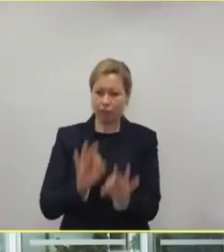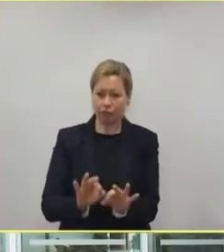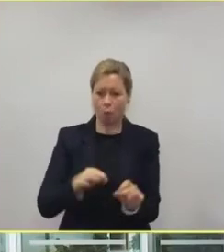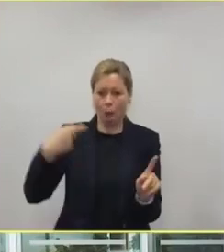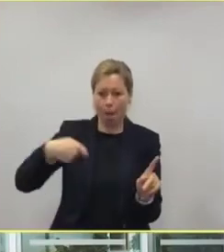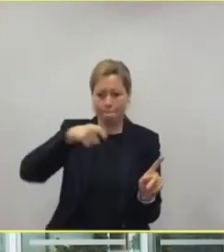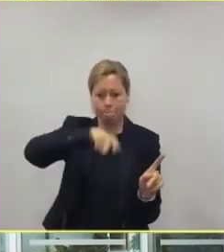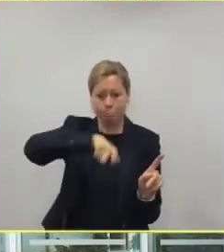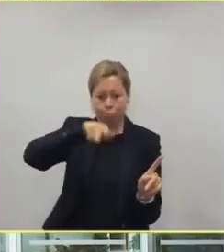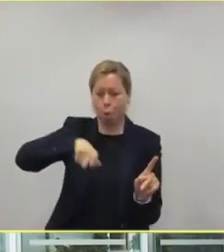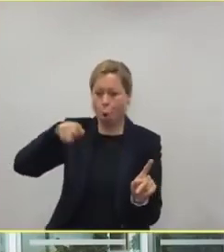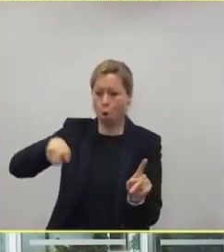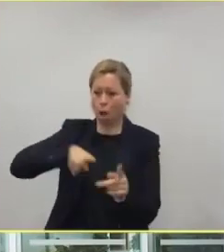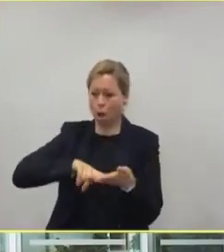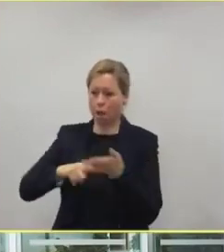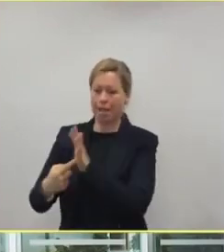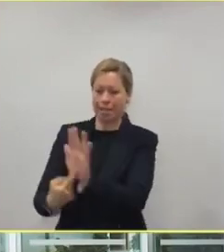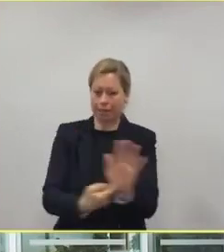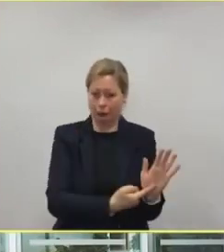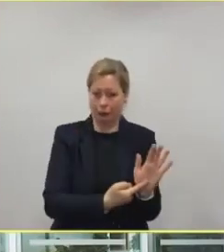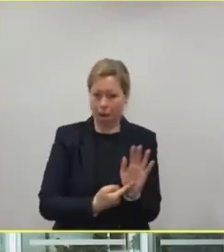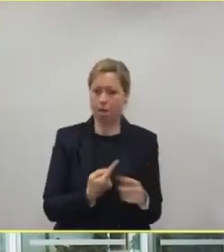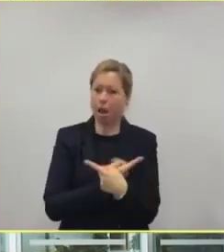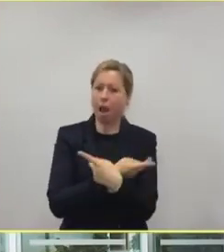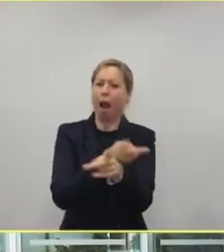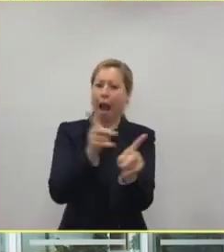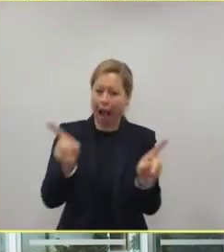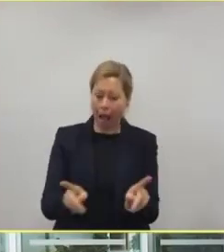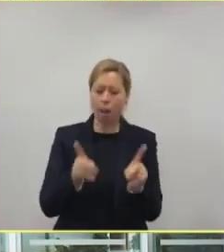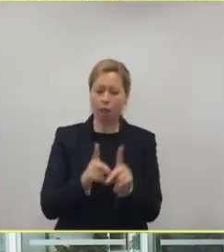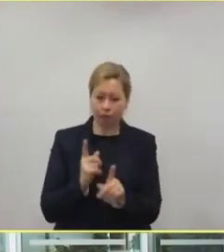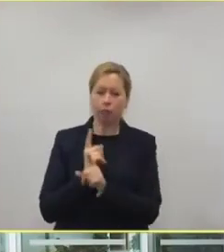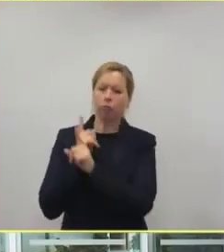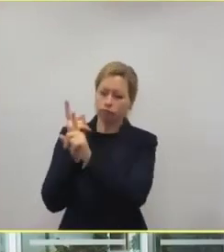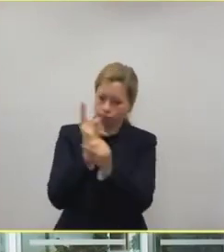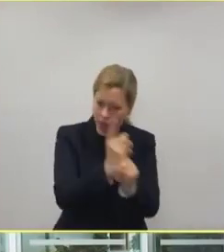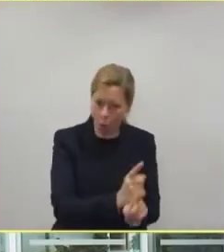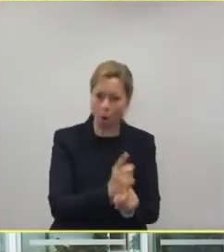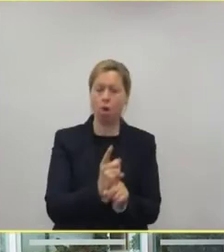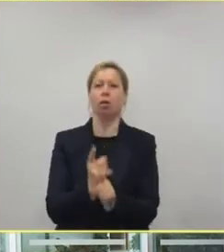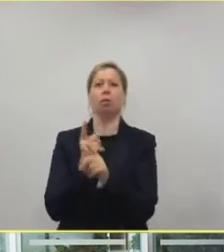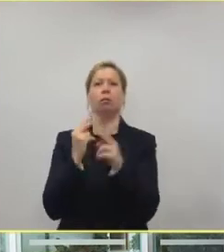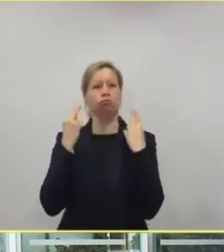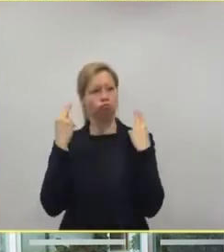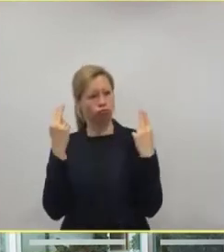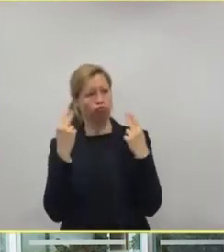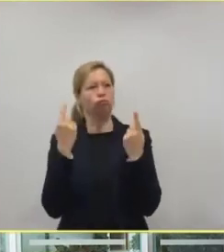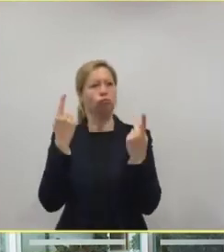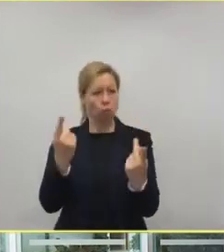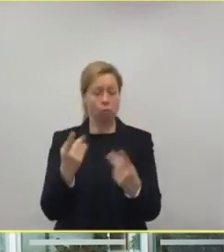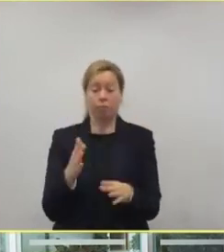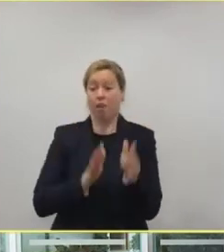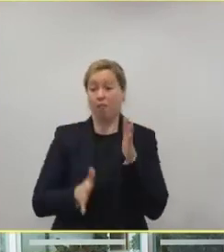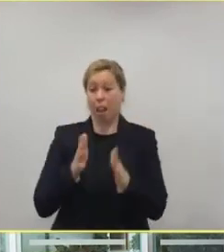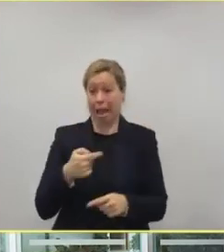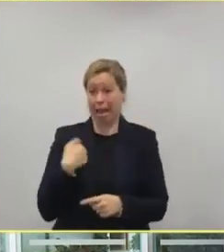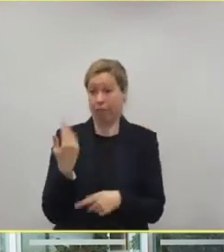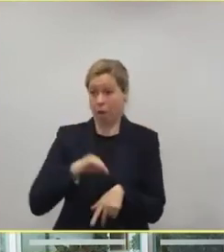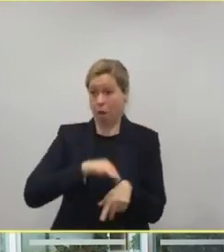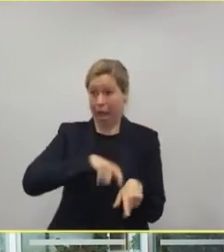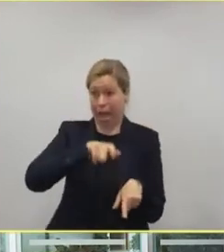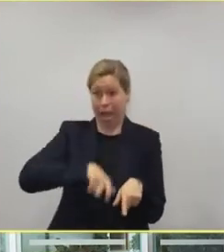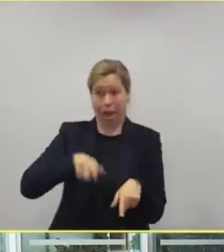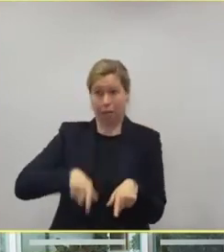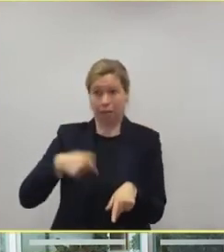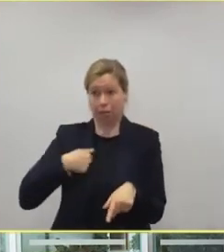tatsächlich das so weit zu bringen im Sommer, dass sie das einfach mitgenommen haben. Wir haben es nicht geschafft, das ist vielleicht unser Versagen von Ärzten, wir haben da nicht